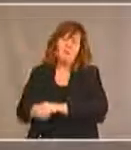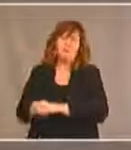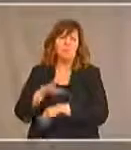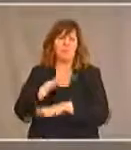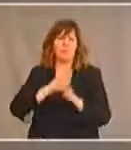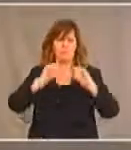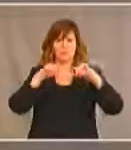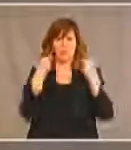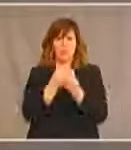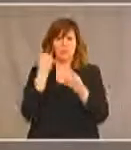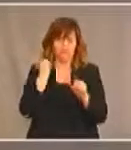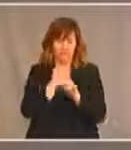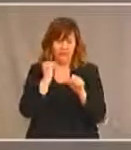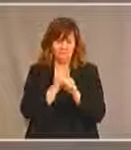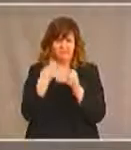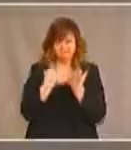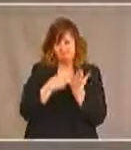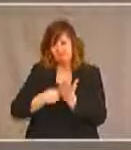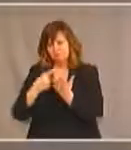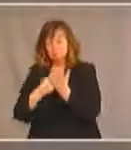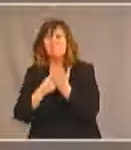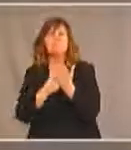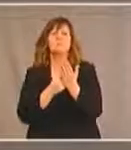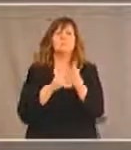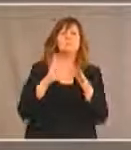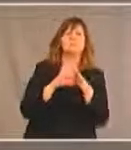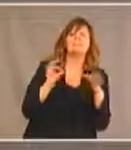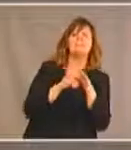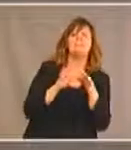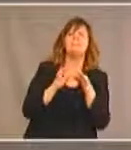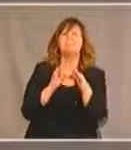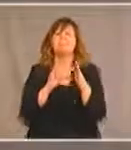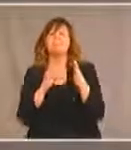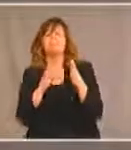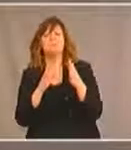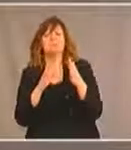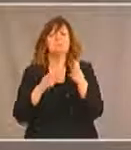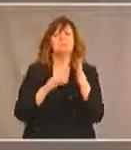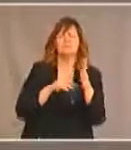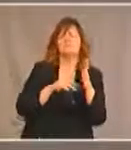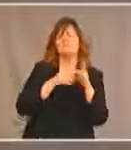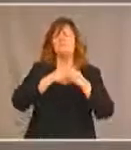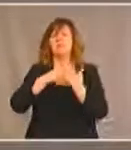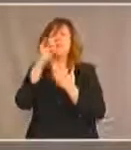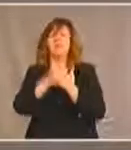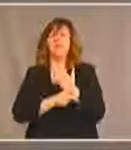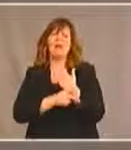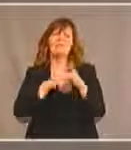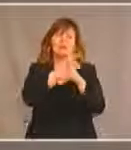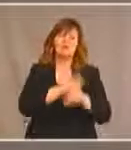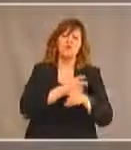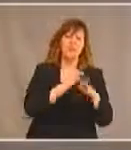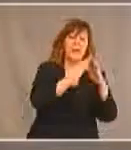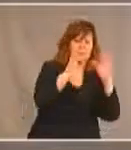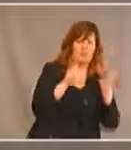âgées autochtones pour examiner le programme de soins communautaires et à domicile et pour faire des recommandations sur